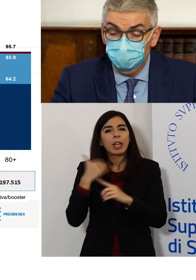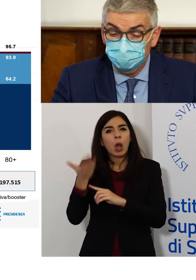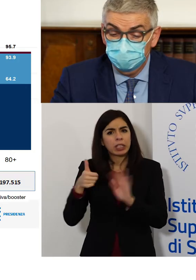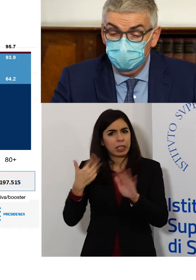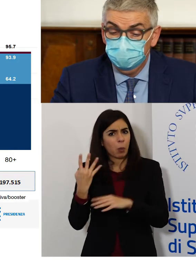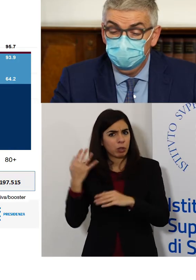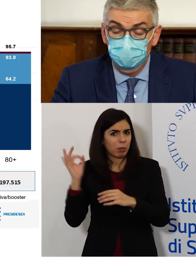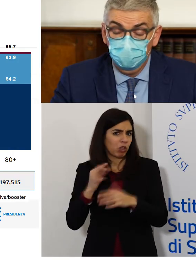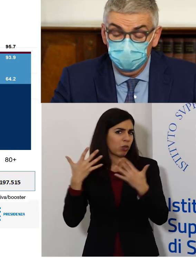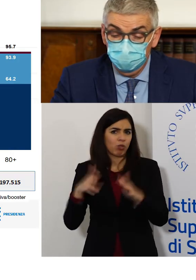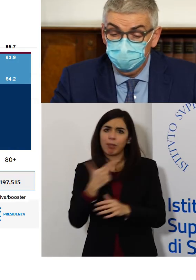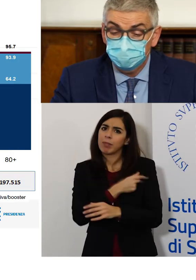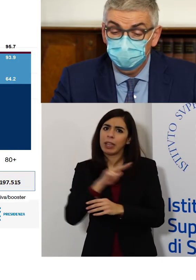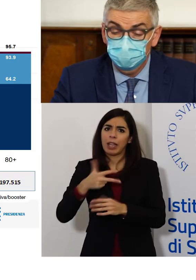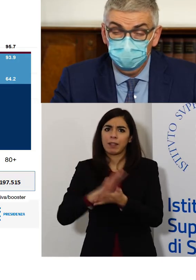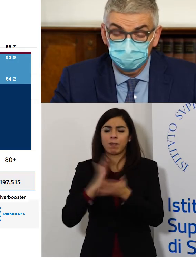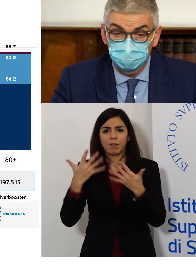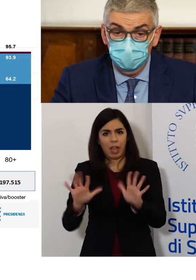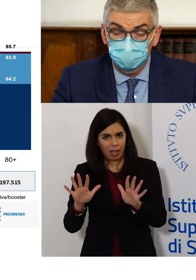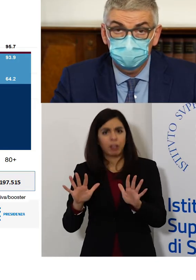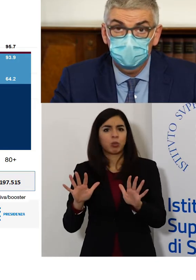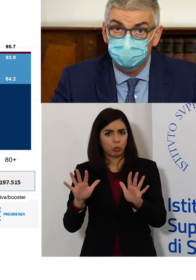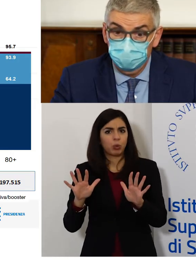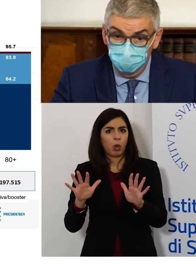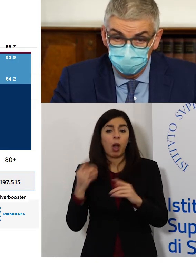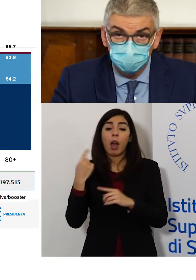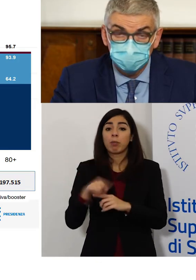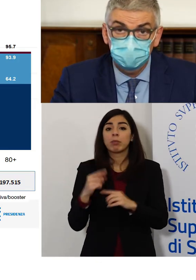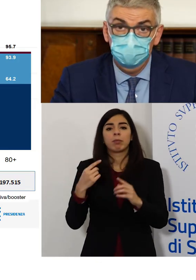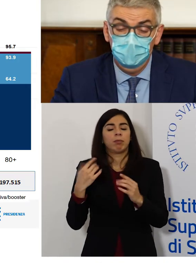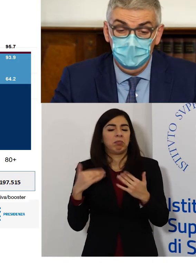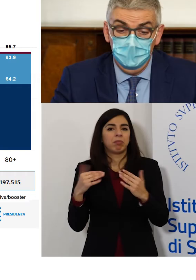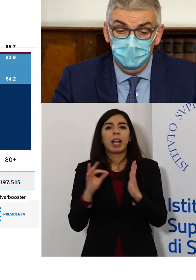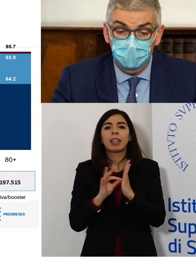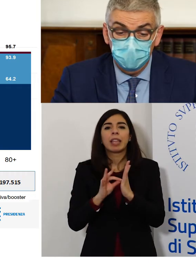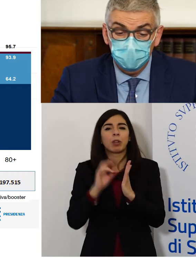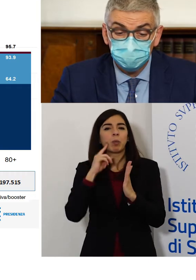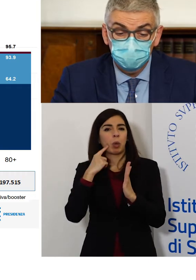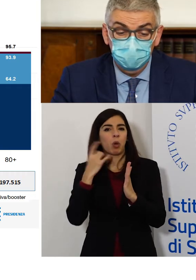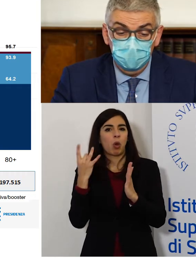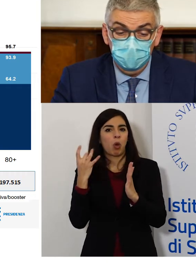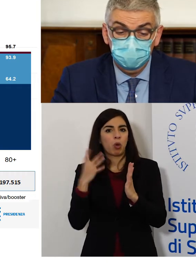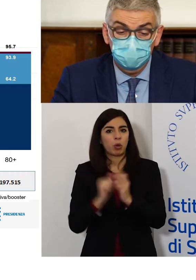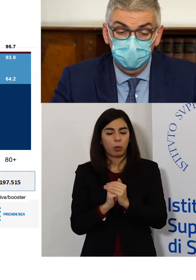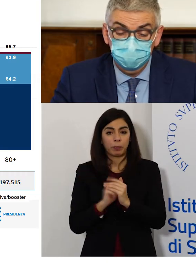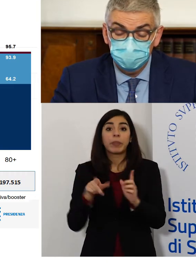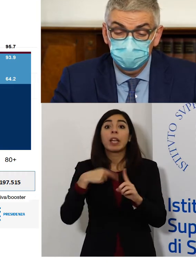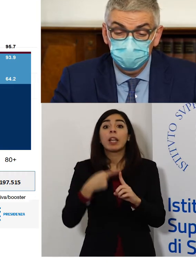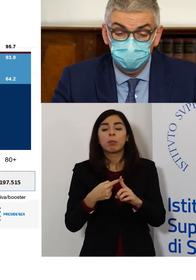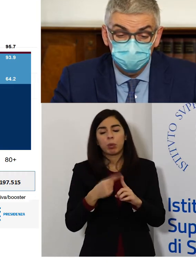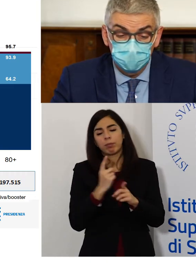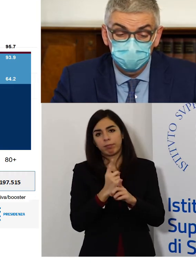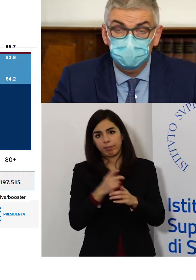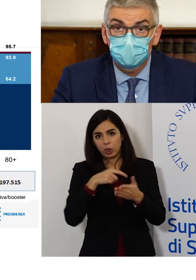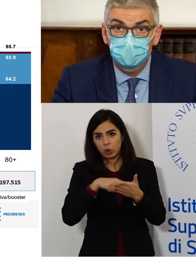anche negli over 70 il 40% e così via, questo è un dato estremamente positivo. Vale la pena sottolineare anche come nelle